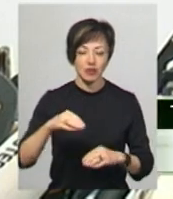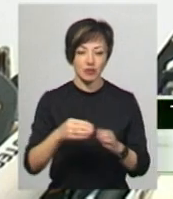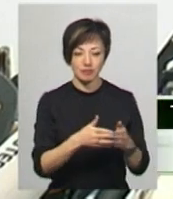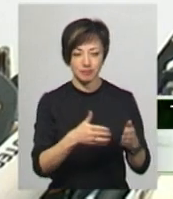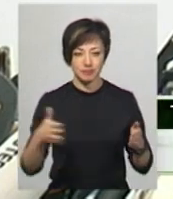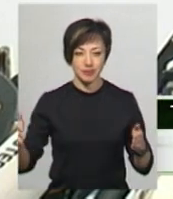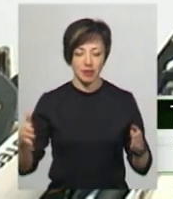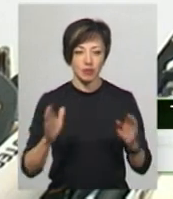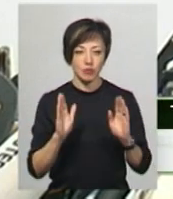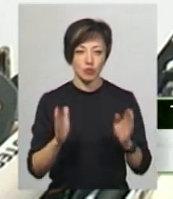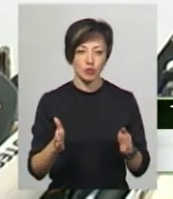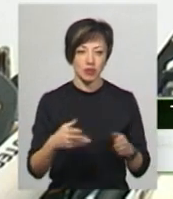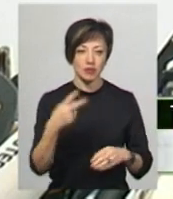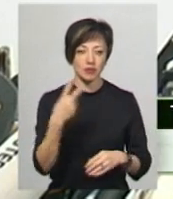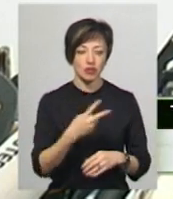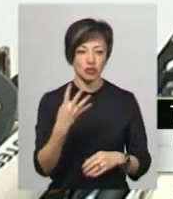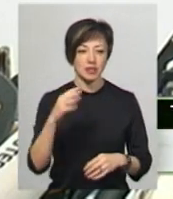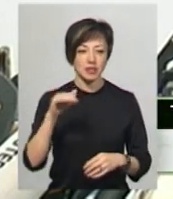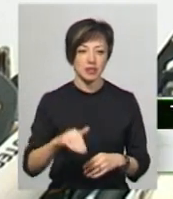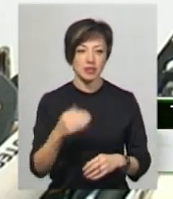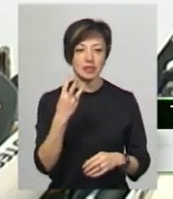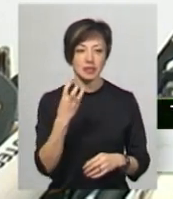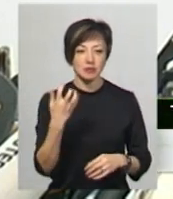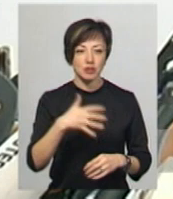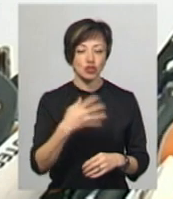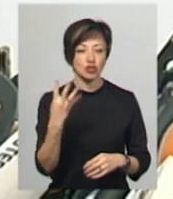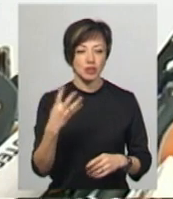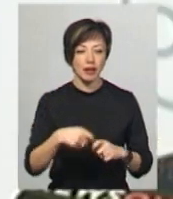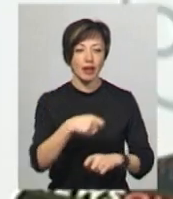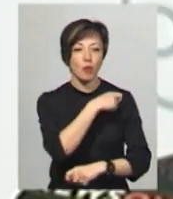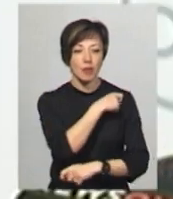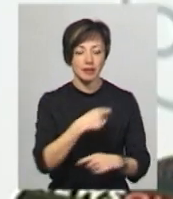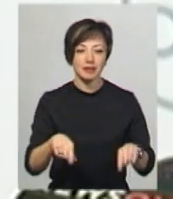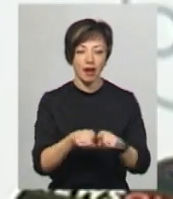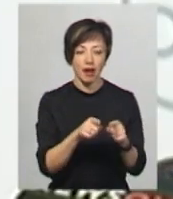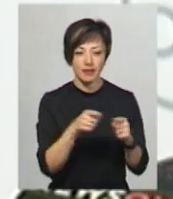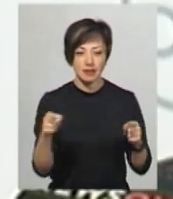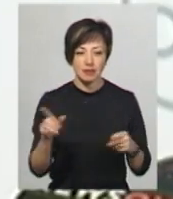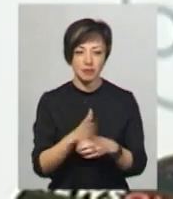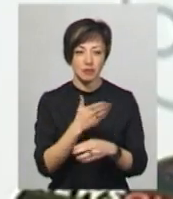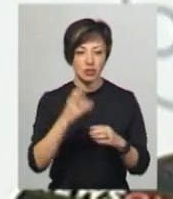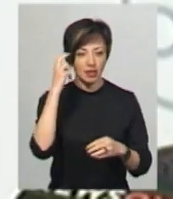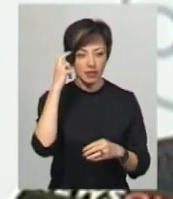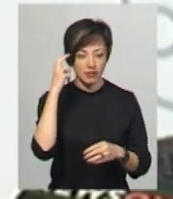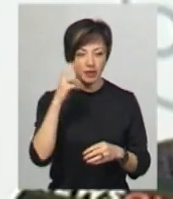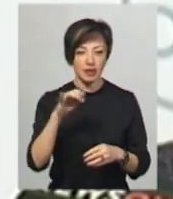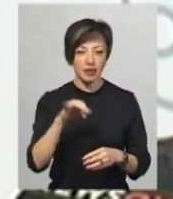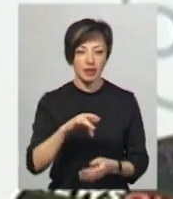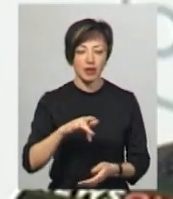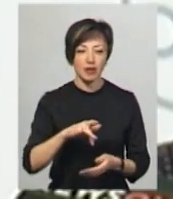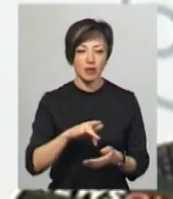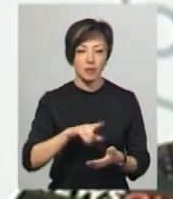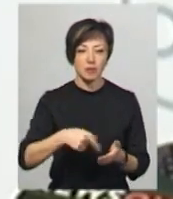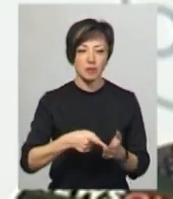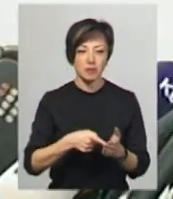ряд, то смуга буде довжиною 24 354 кілометри. Така відстан між Києвом і столицю Уругваю,